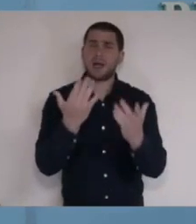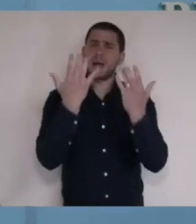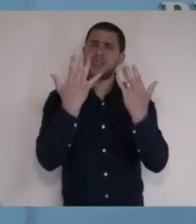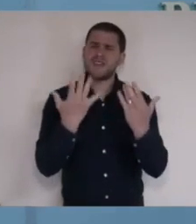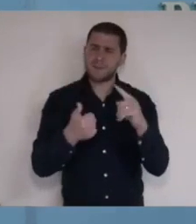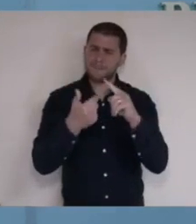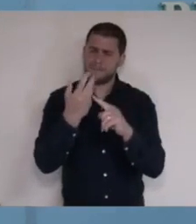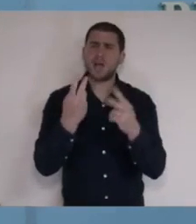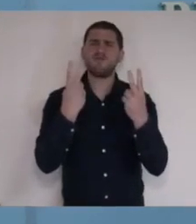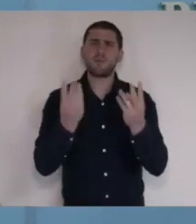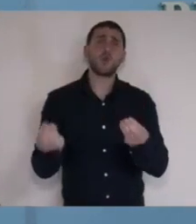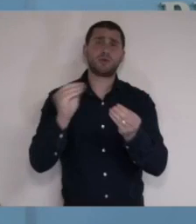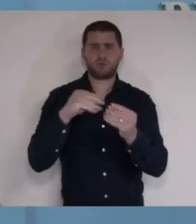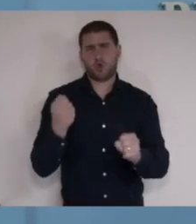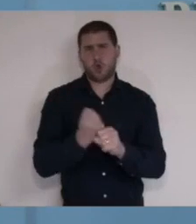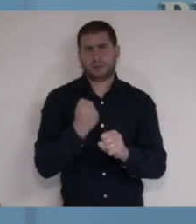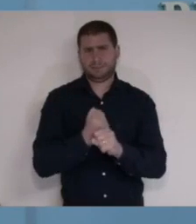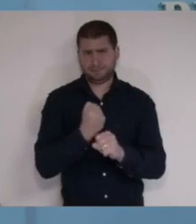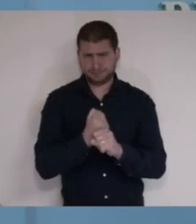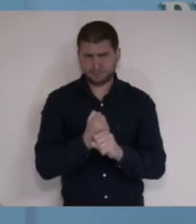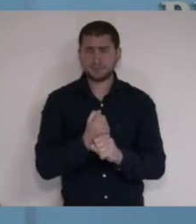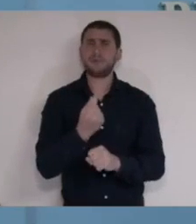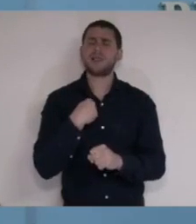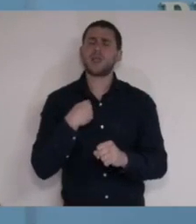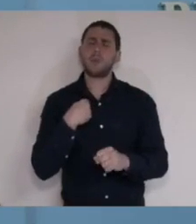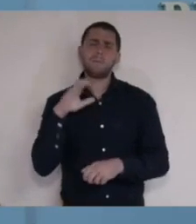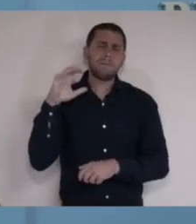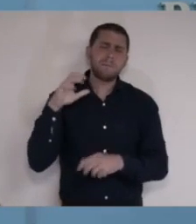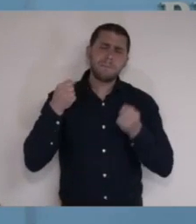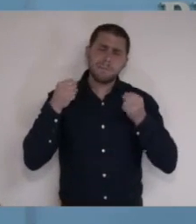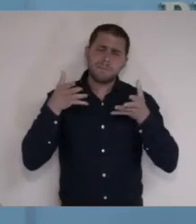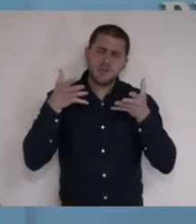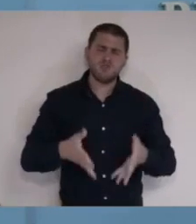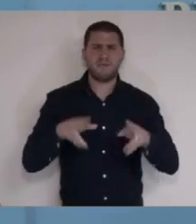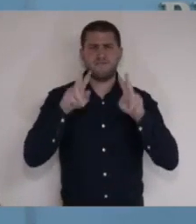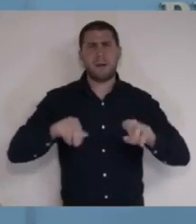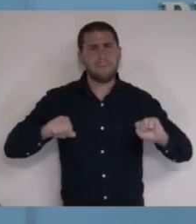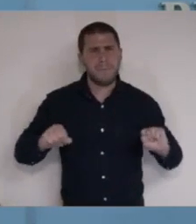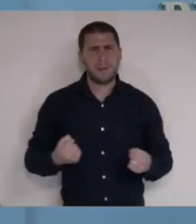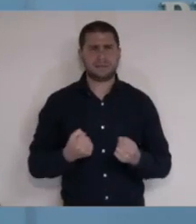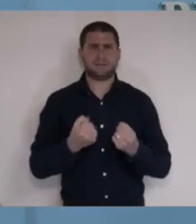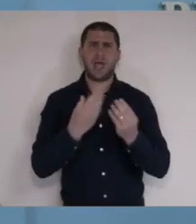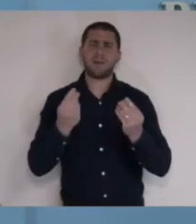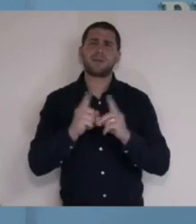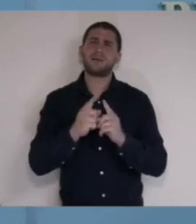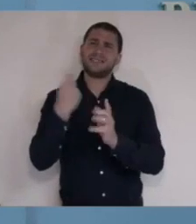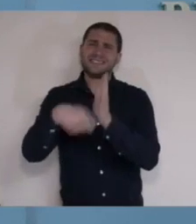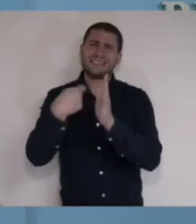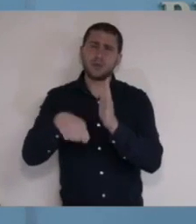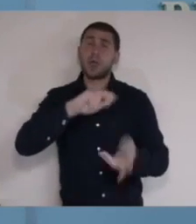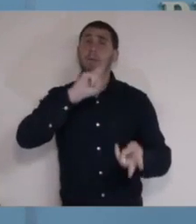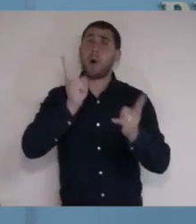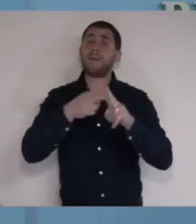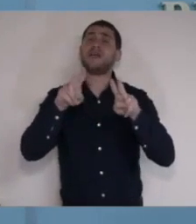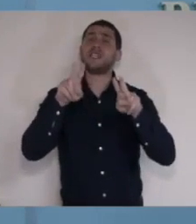על כמה דברים חשובים נוספים שאנחנו עושים. אנחנו משקיעים מאמצים כבירים בהצטיידות. בעולם